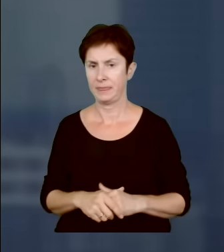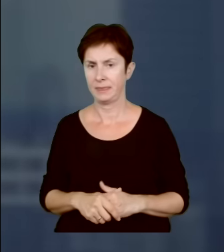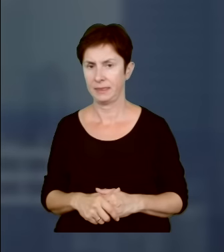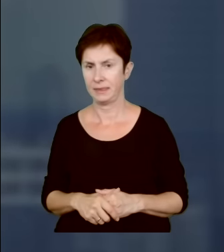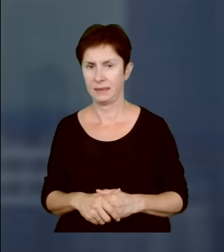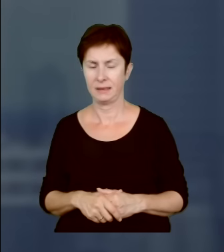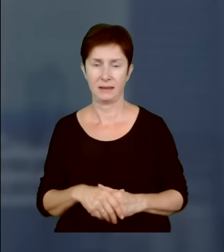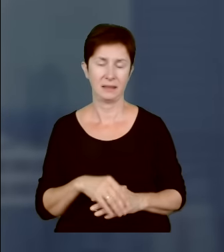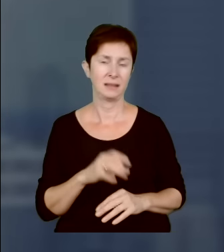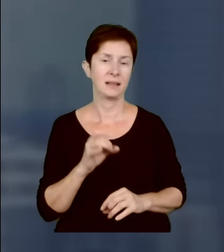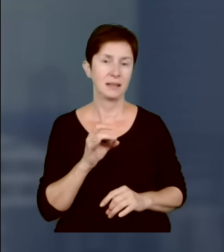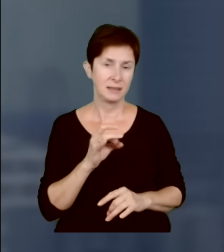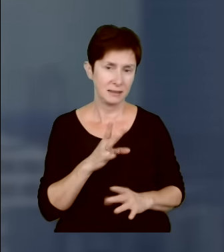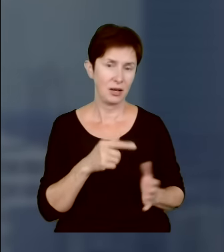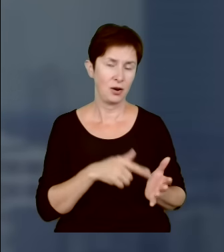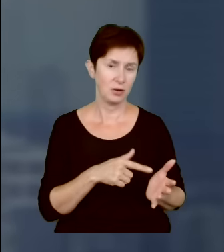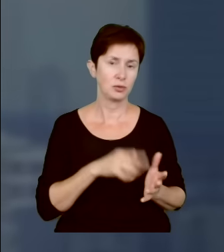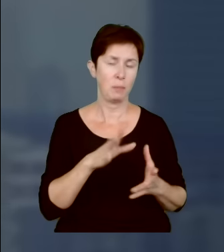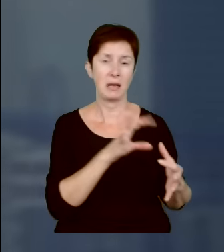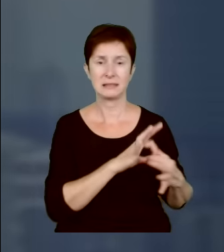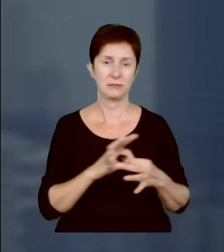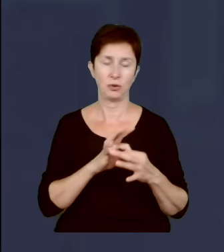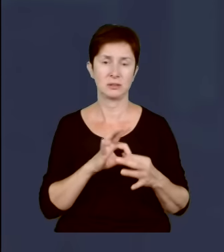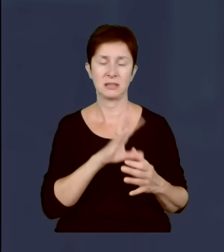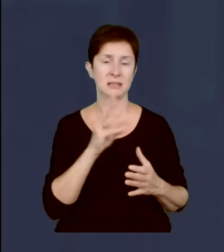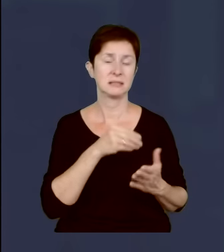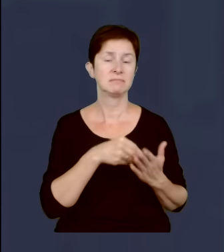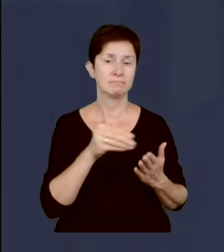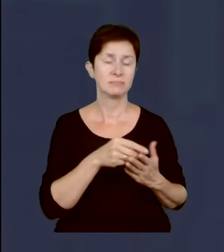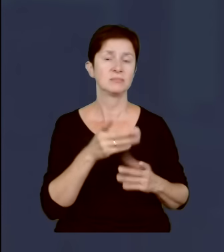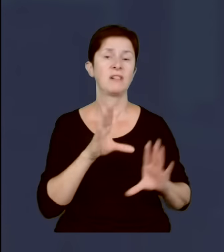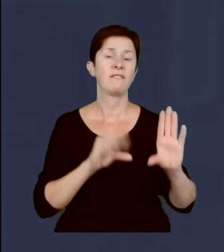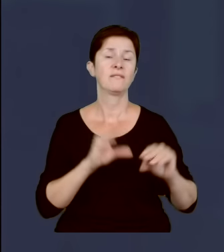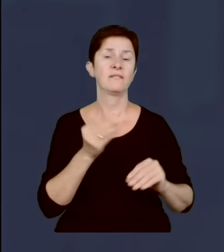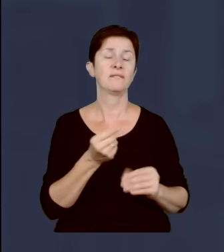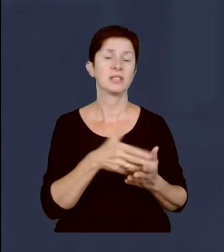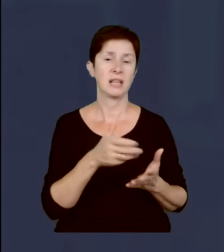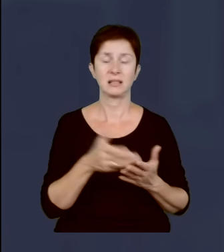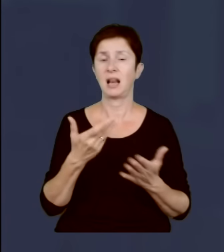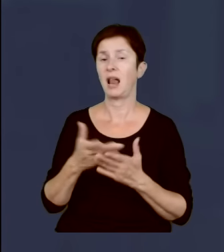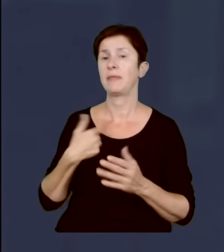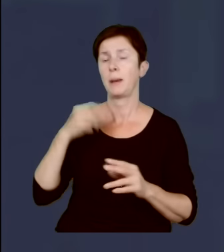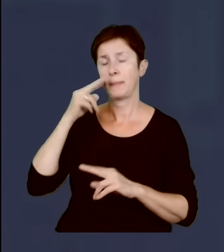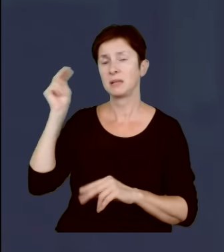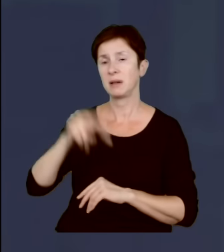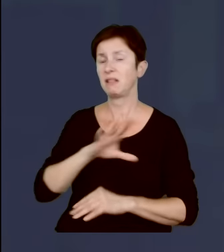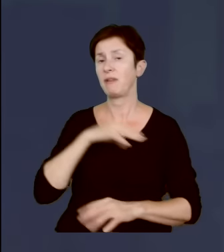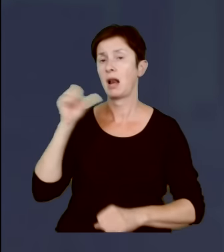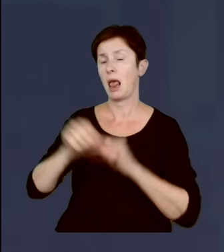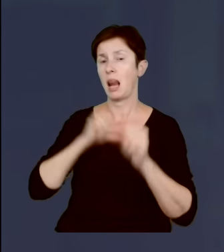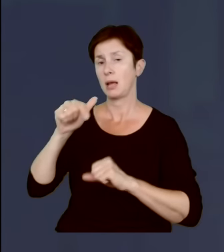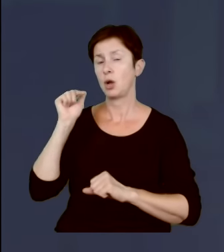później będzie obniżanie wydatków. Ma związek. Dlatego, że musimy w perspektywie wieloletniej zagwarantować